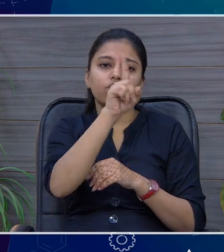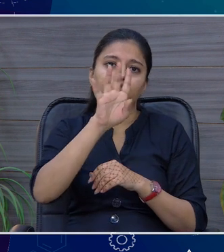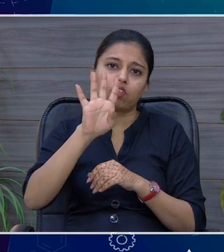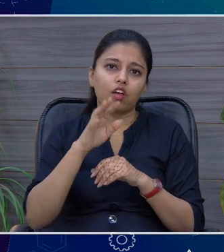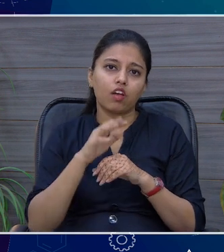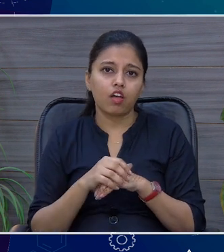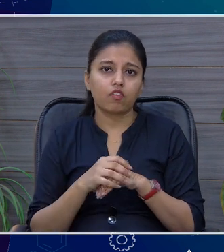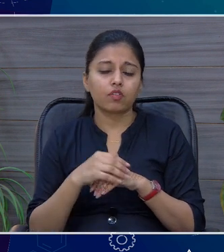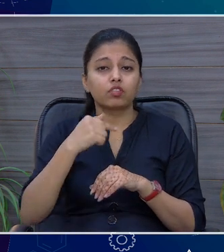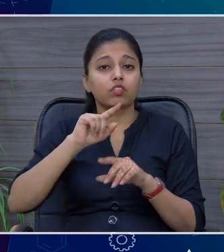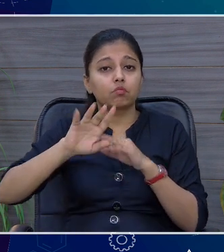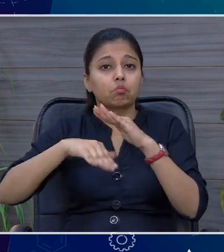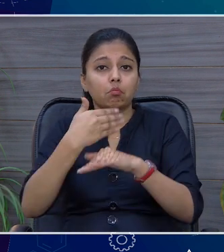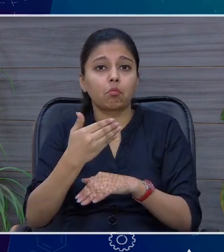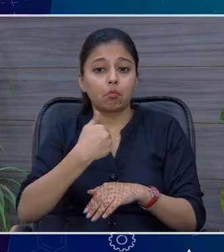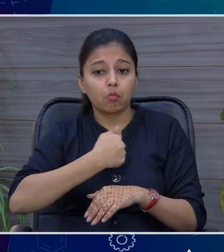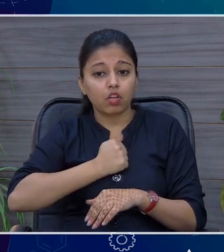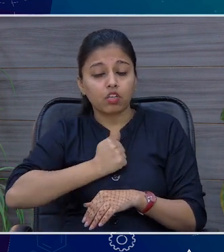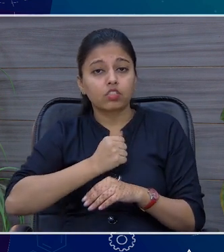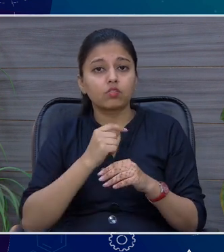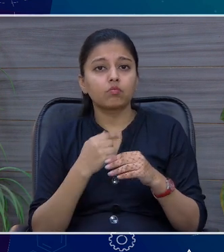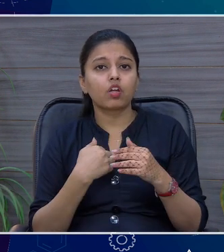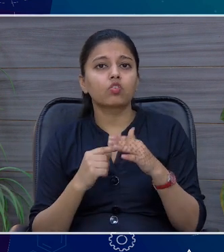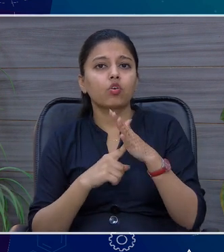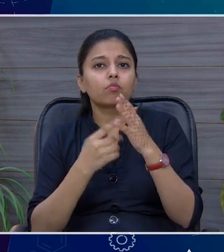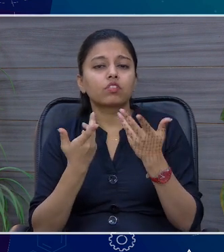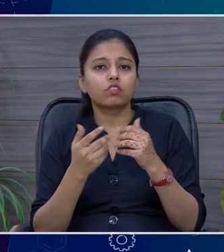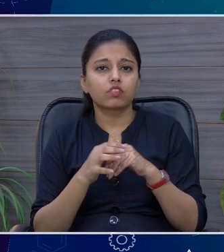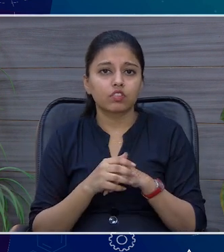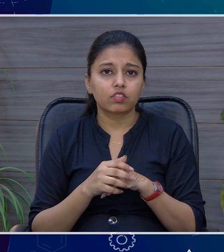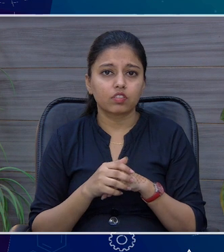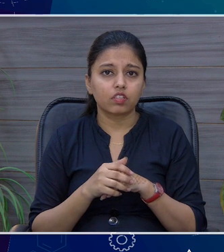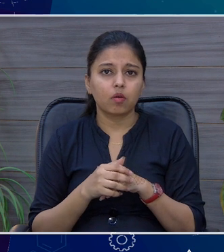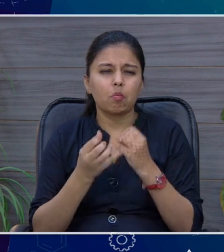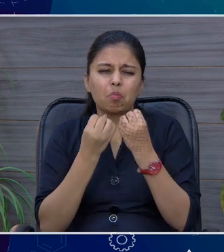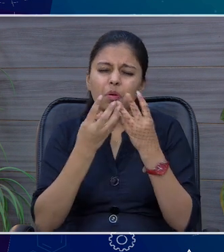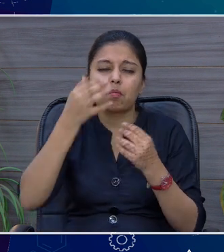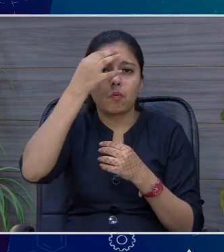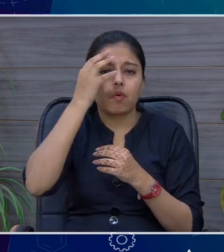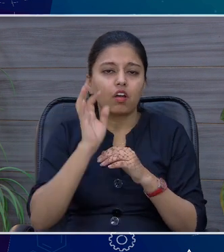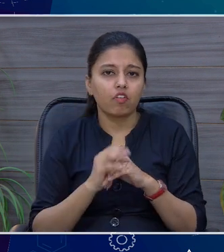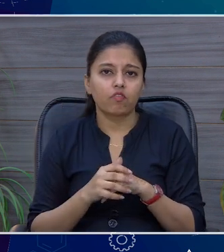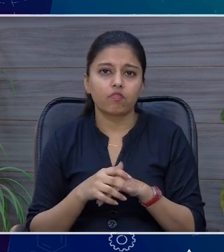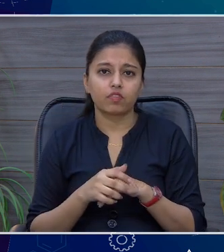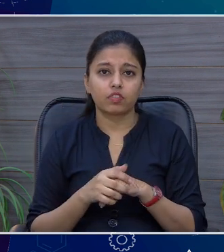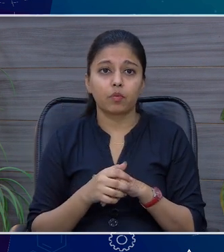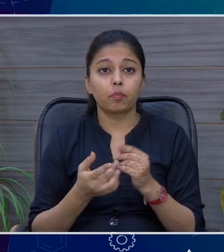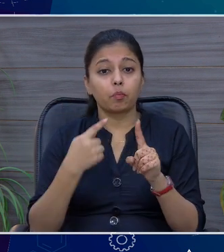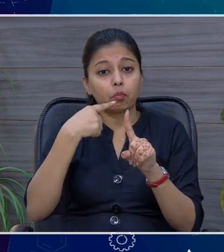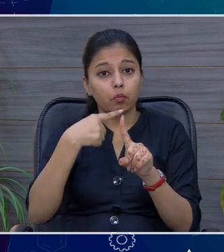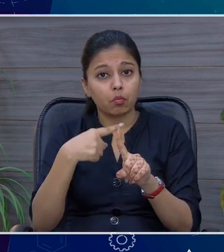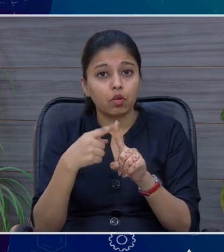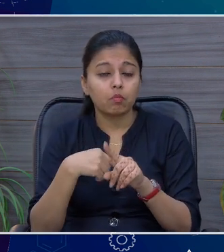था था तो इसके बाद मेरित लिस्ट में आइगाट उसके बाद साथ वे एंसी इस थे तो तो लोड़ फॉप्टेशिचन मुझे वह टॉइब